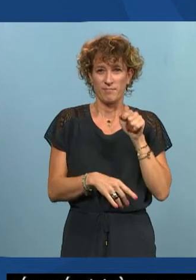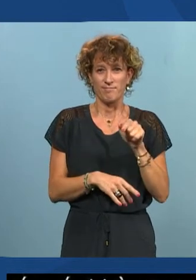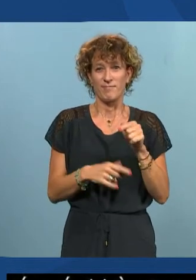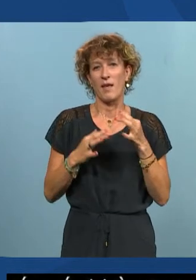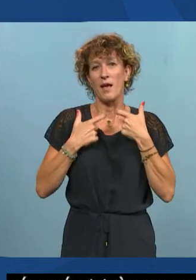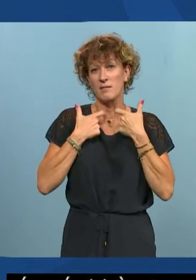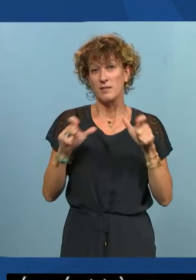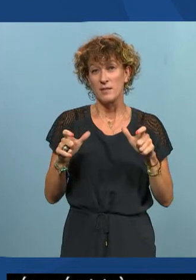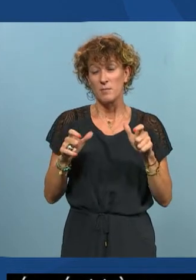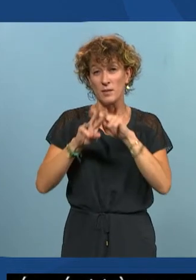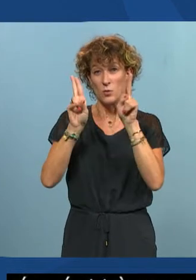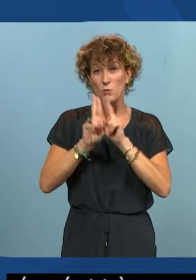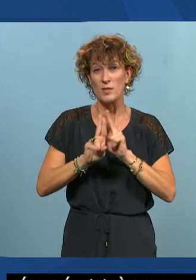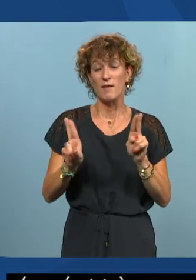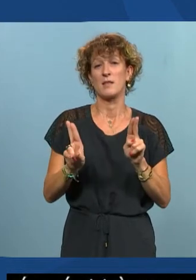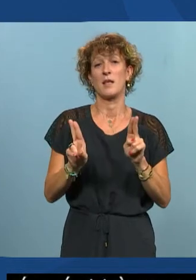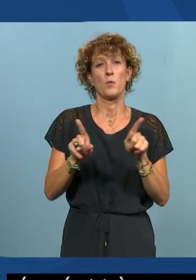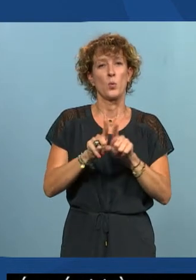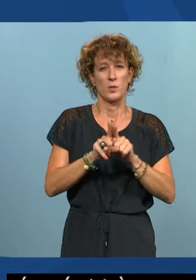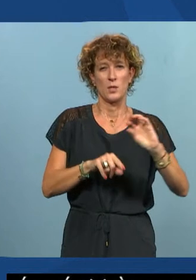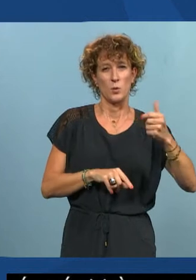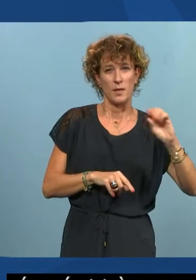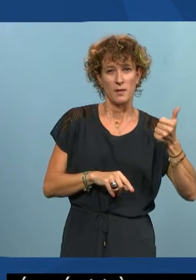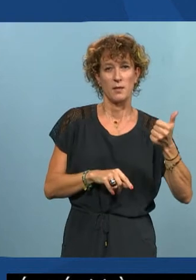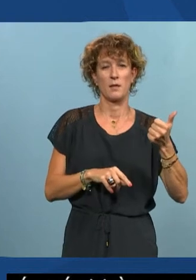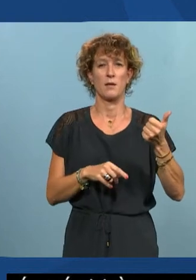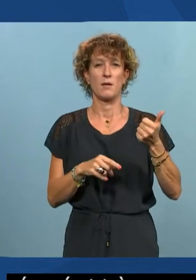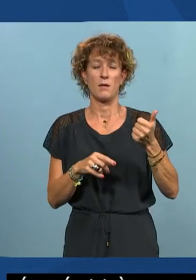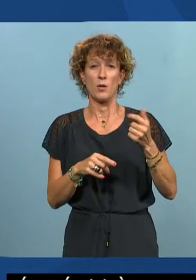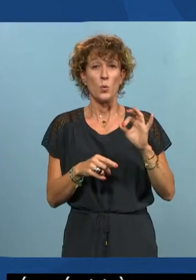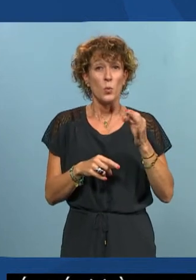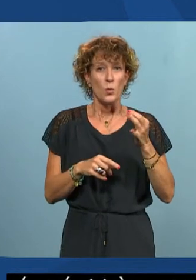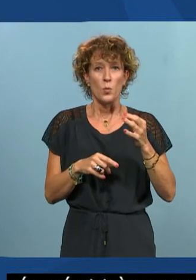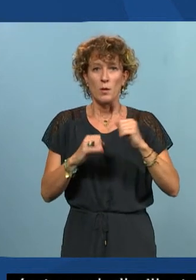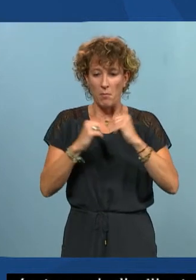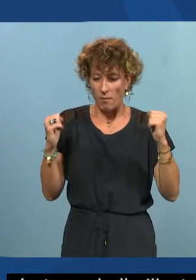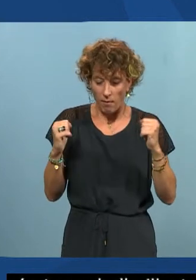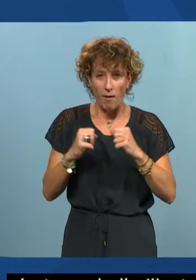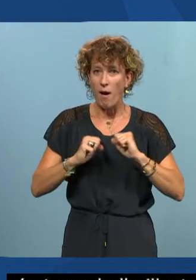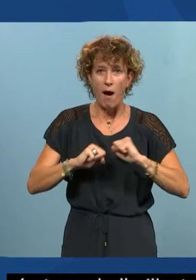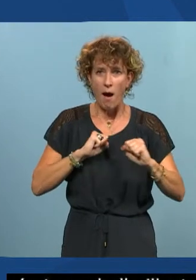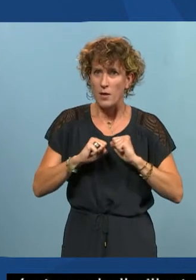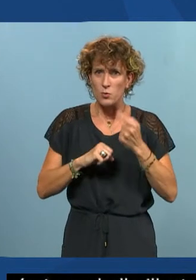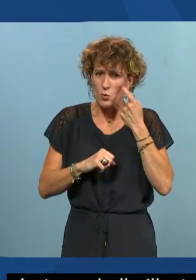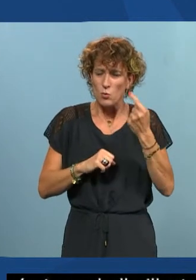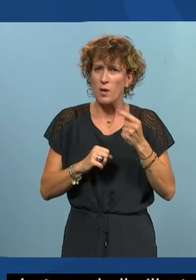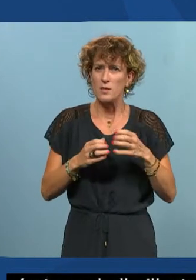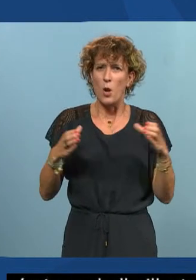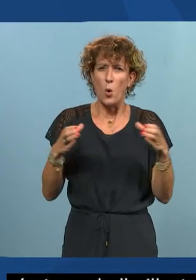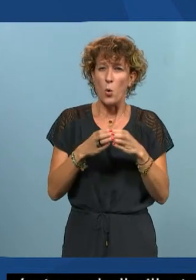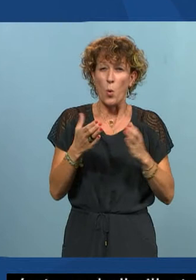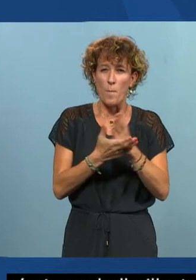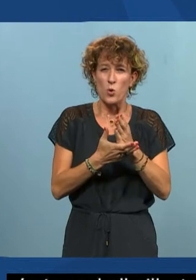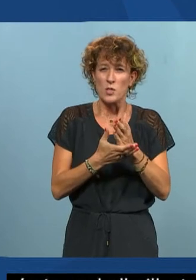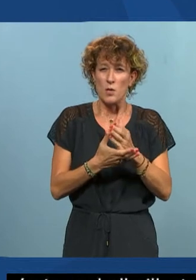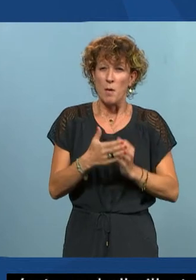'accessibilité universelle, mais aussi numérique, qui est composé, effectivement, de beaucoup d'actions, puisque je crois que c'est le groupe projet où il y a